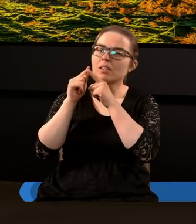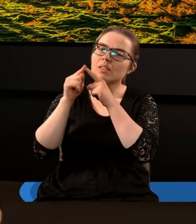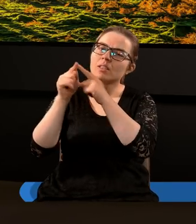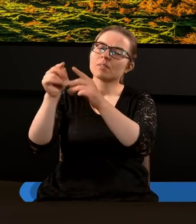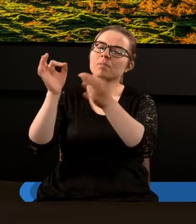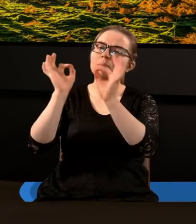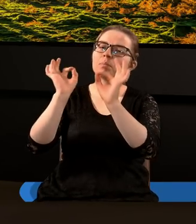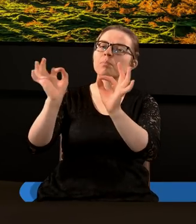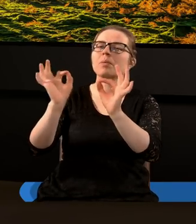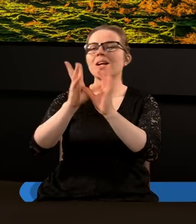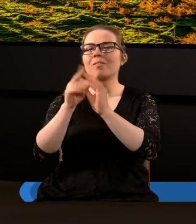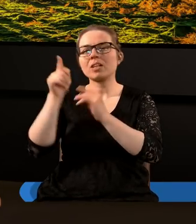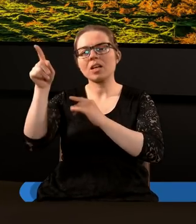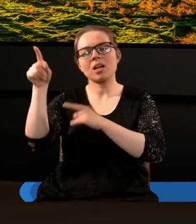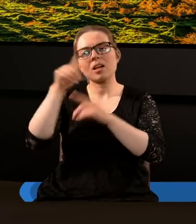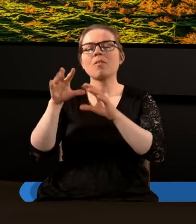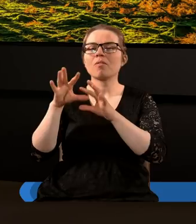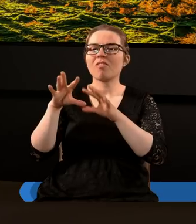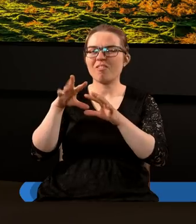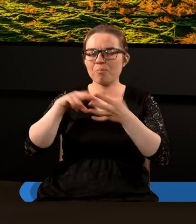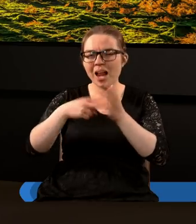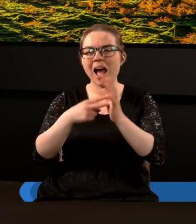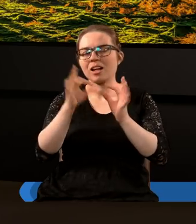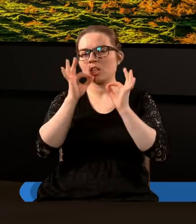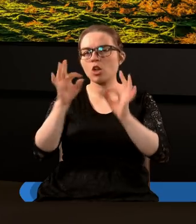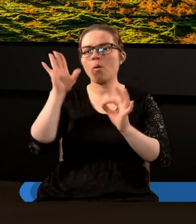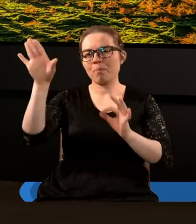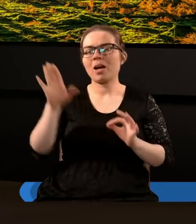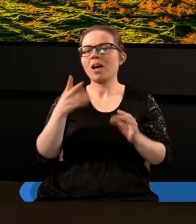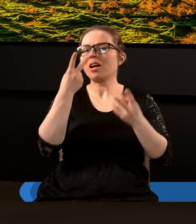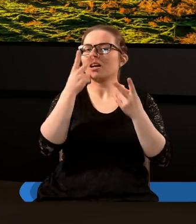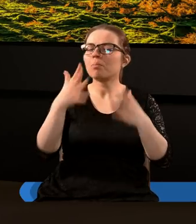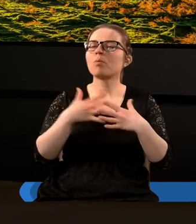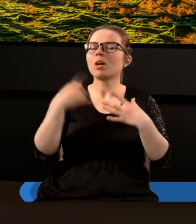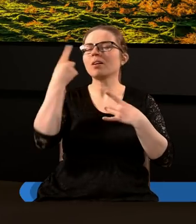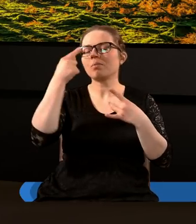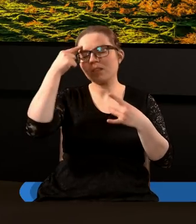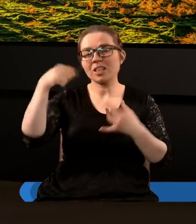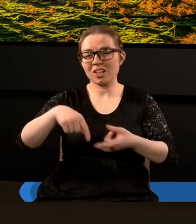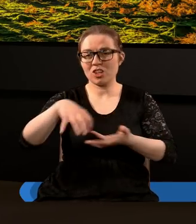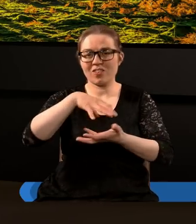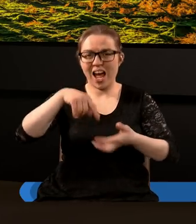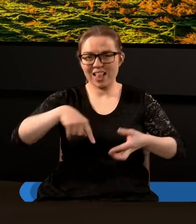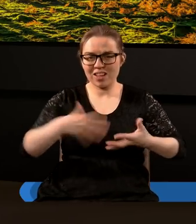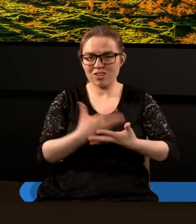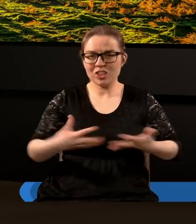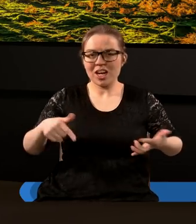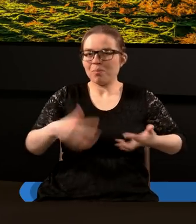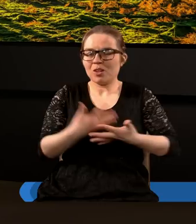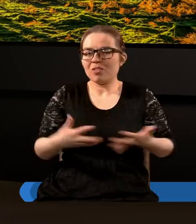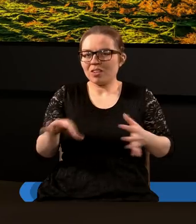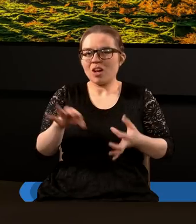który do dzisiaj mamy który możemy zinterpretować pokazuje że że to co dzieje się na świecie dzisiaj